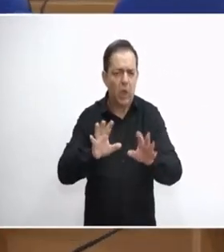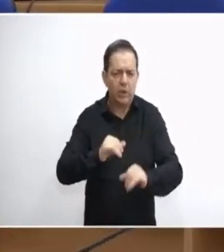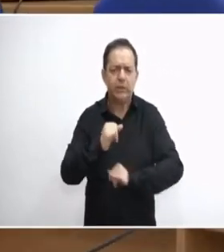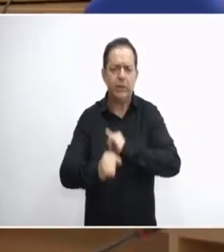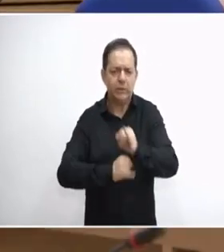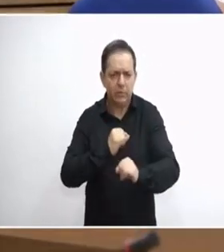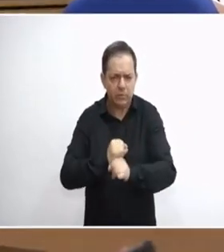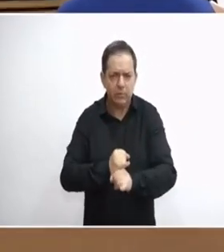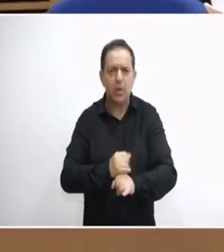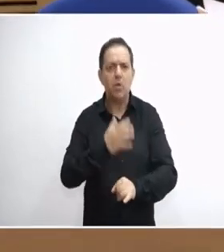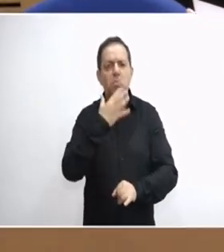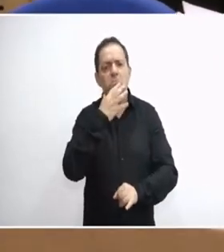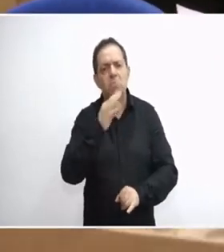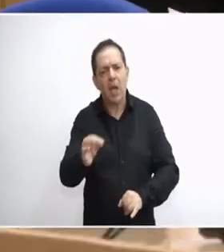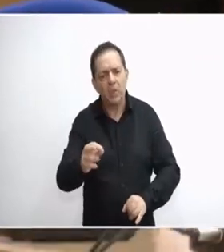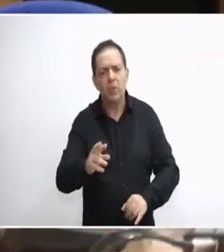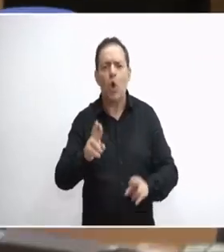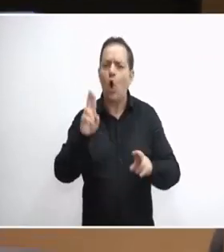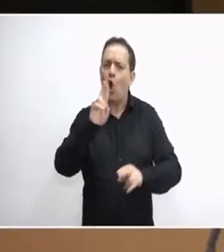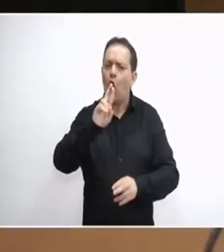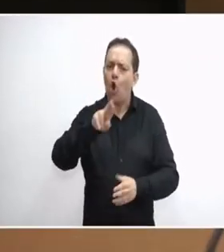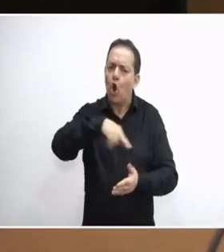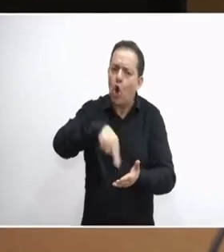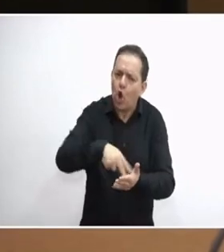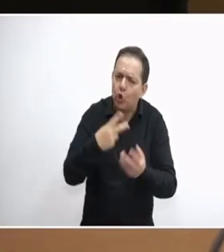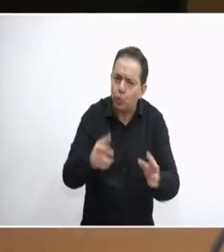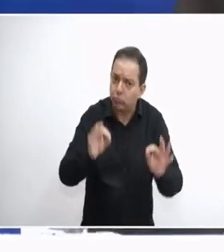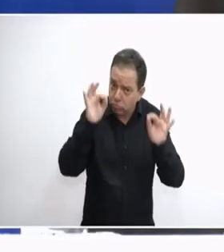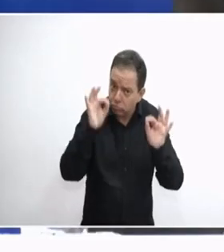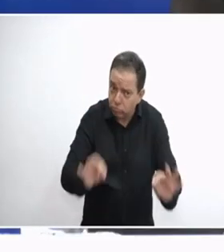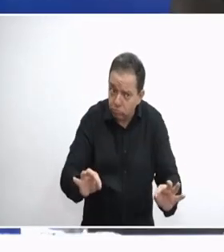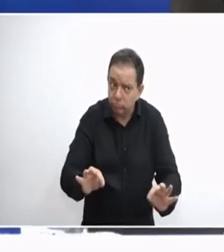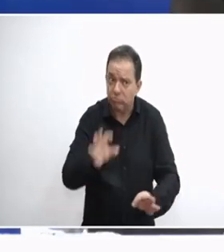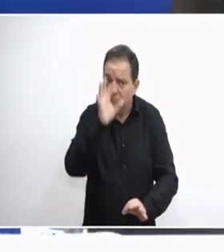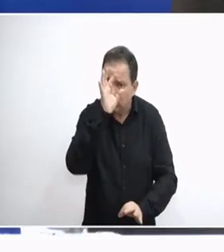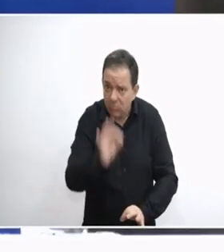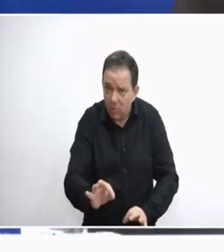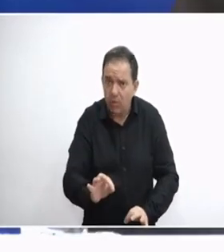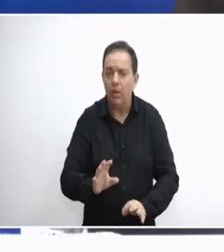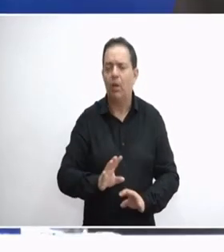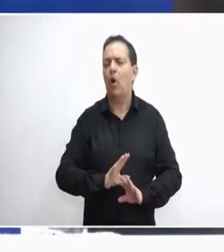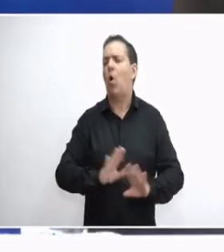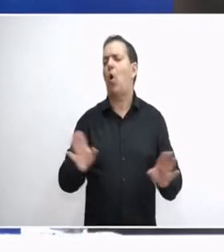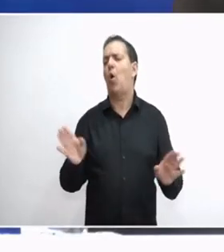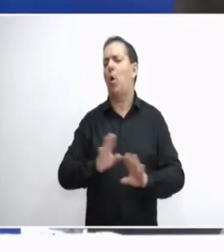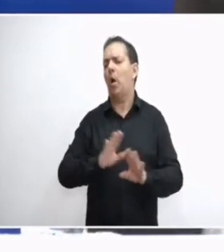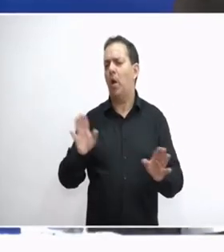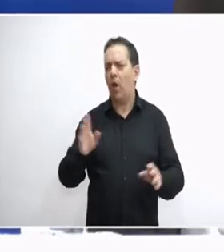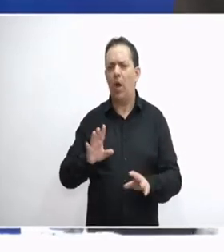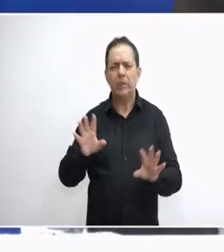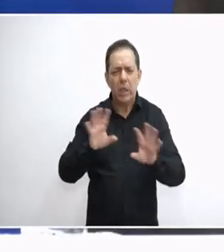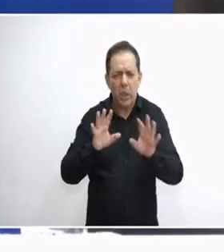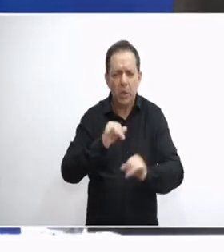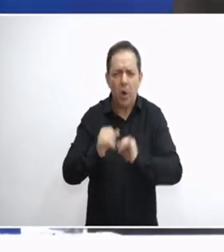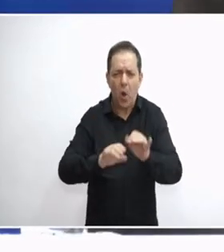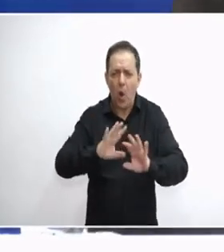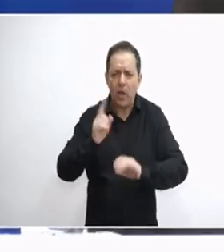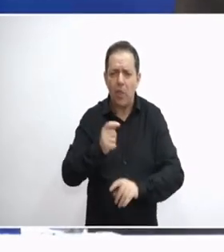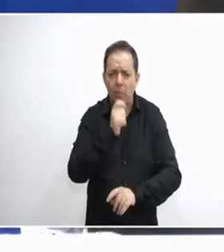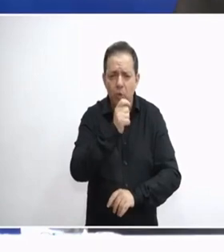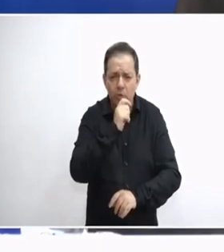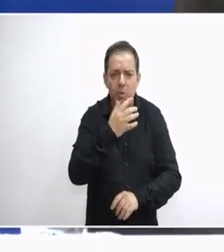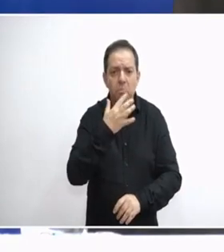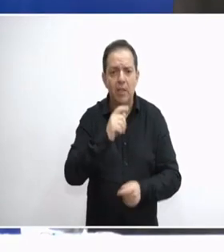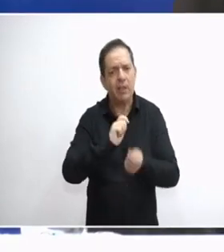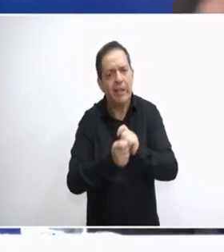επικοινωνίας εκτελούν το ρόλο τους όπως ακριβώς πρέπει για την ενημέρωση των πολιτών. Όχι, εκεί υπάρχει μια μεγάλη κατάπτωση σήμερα. Οι δημοσιογράφοι